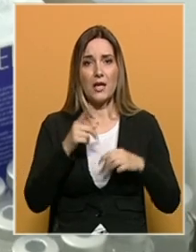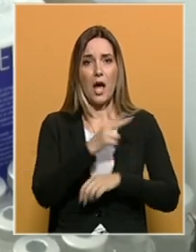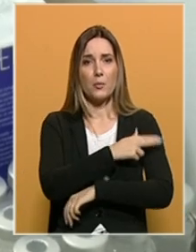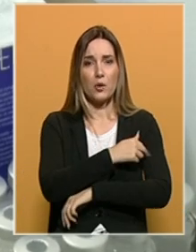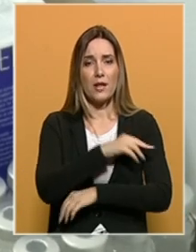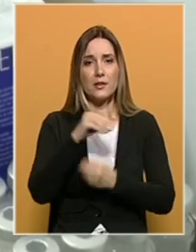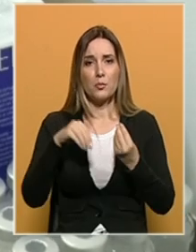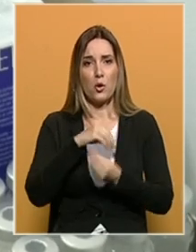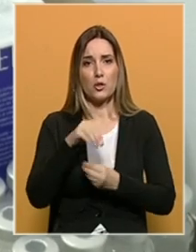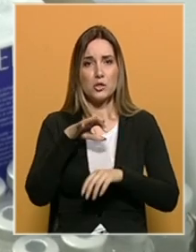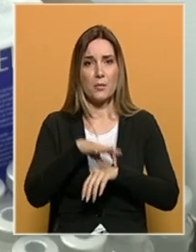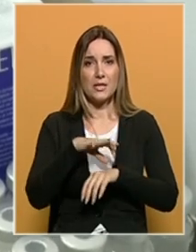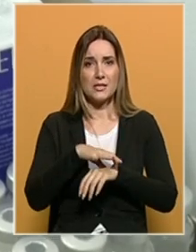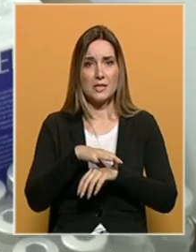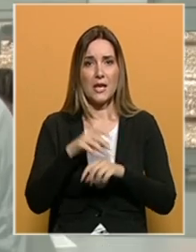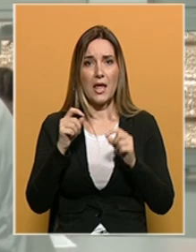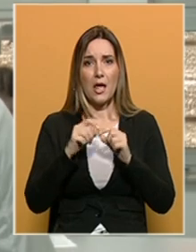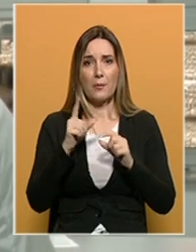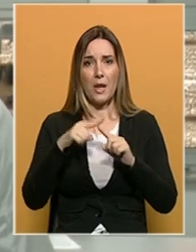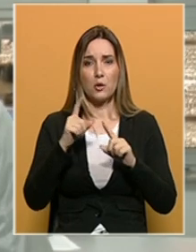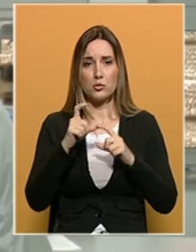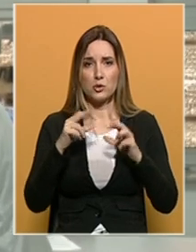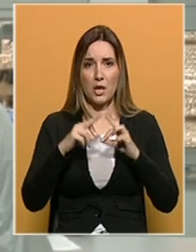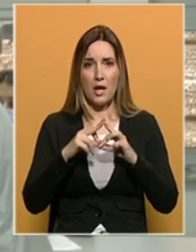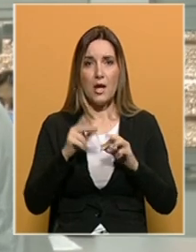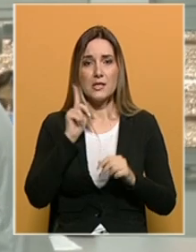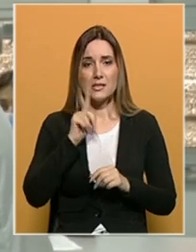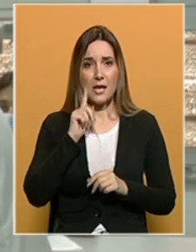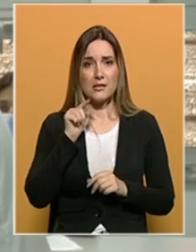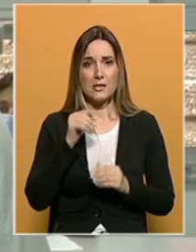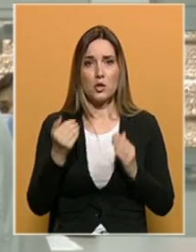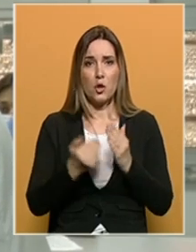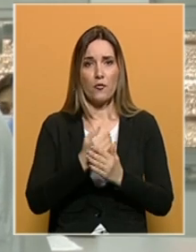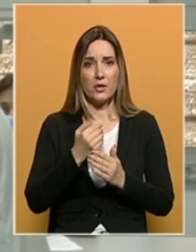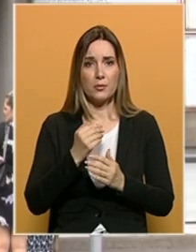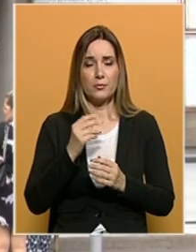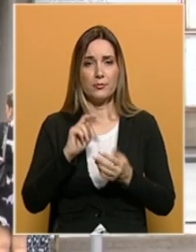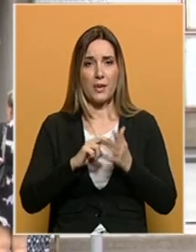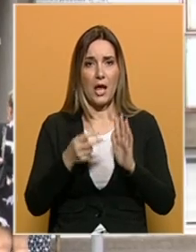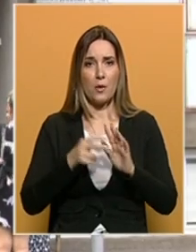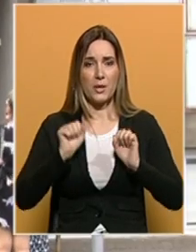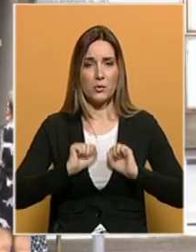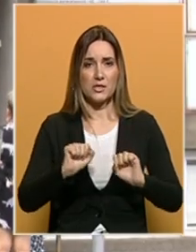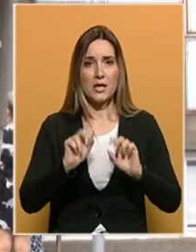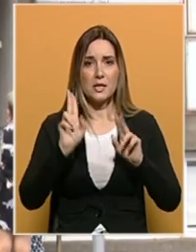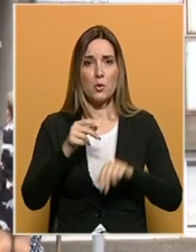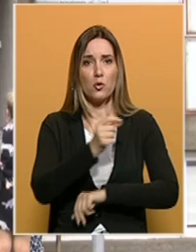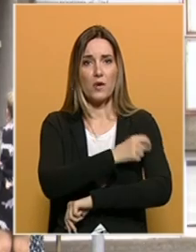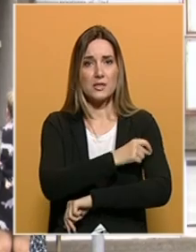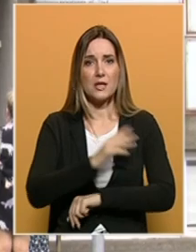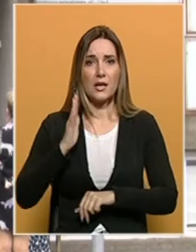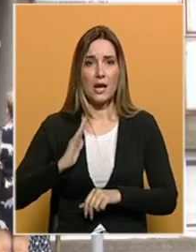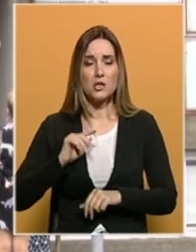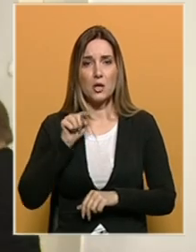ambulanti porodične medicine Vlatuša. Napominjemo, u Zenici se novim revidiranim planom imunizacije mogu vakcinisati